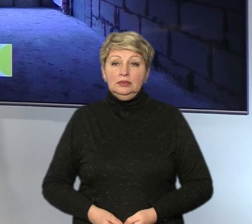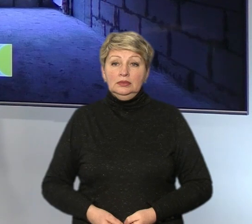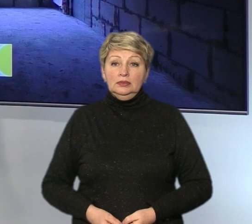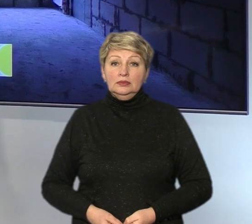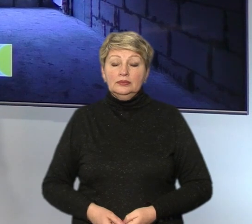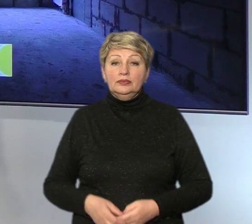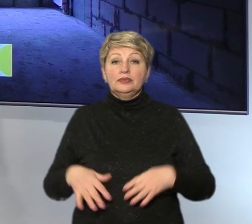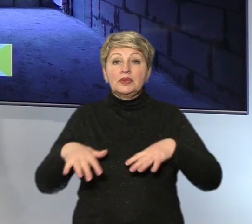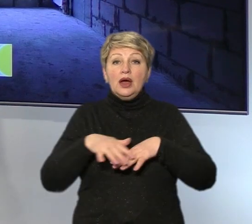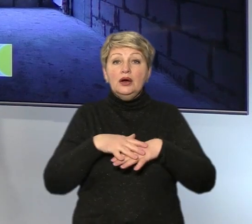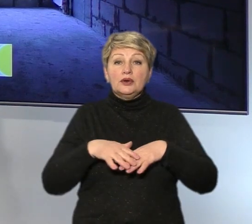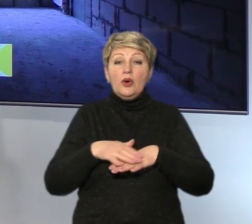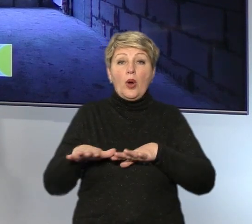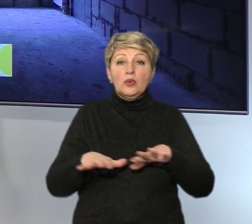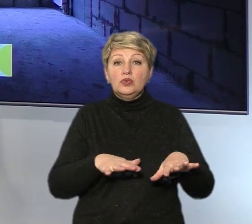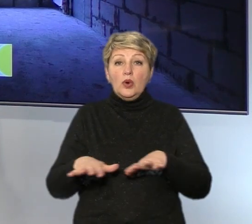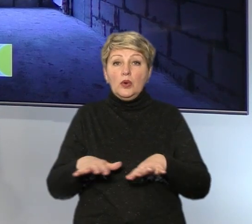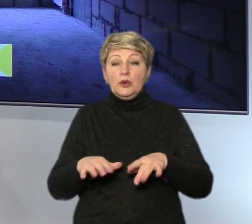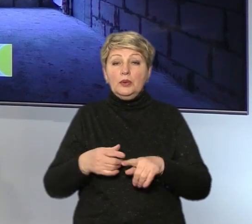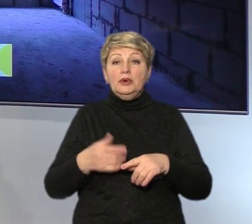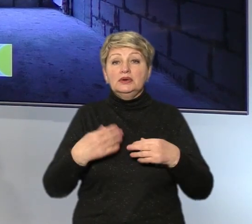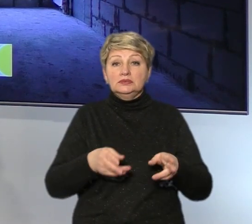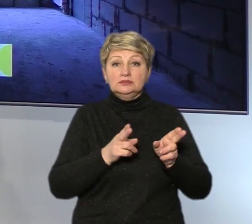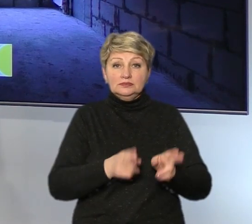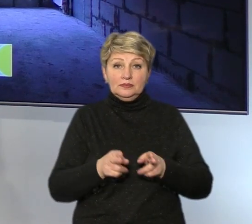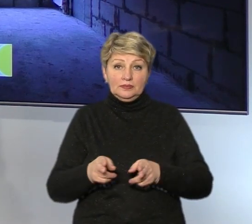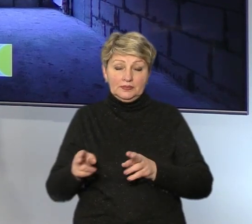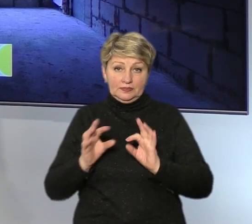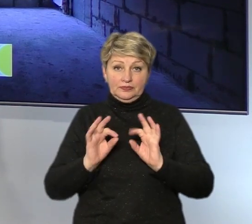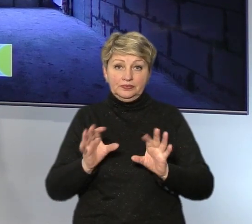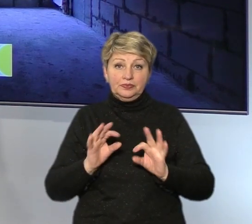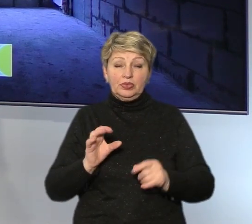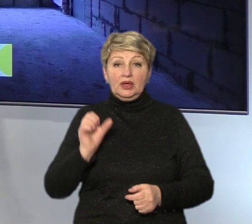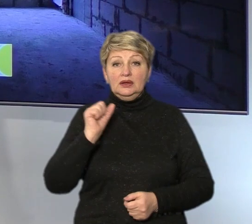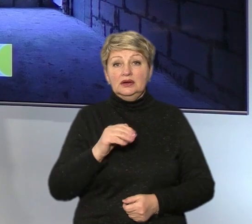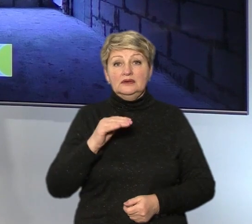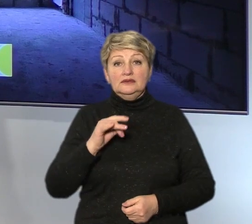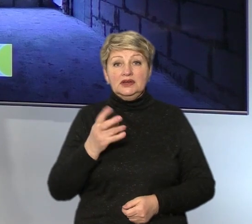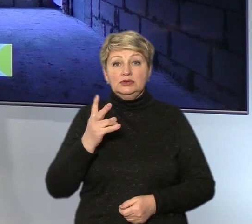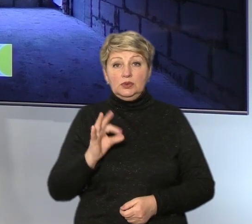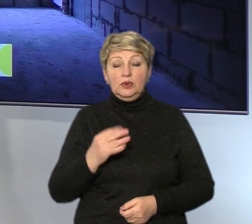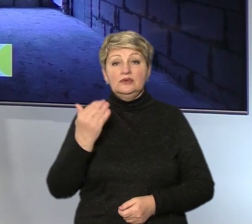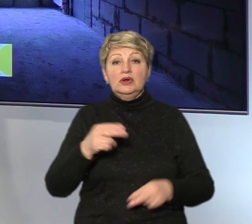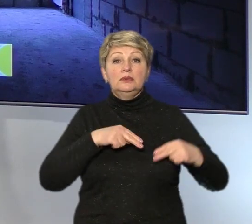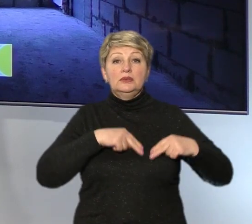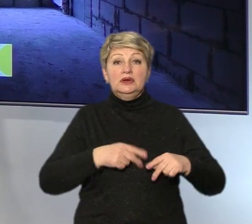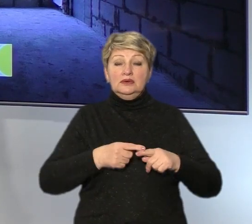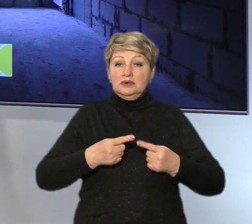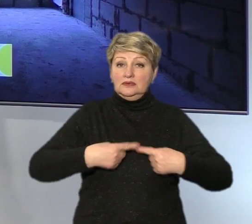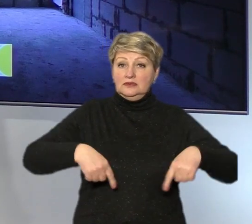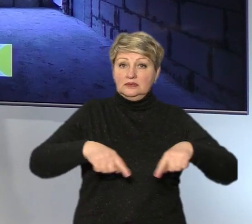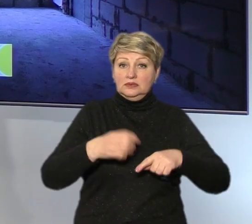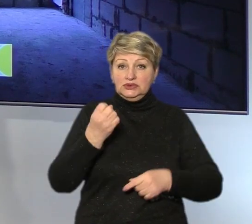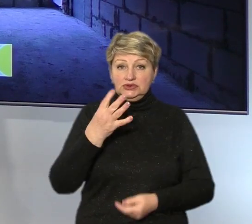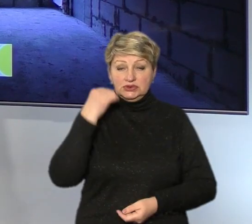Ринок нерухомості у Черкасах стабілізувався, розповів Суспільному ріелтор Олександр Франко. Він працює у цій сфері 14